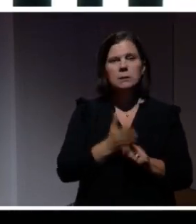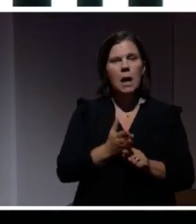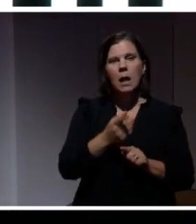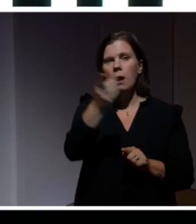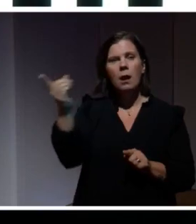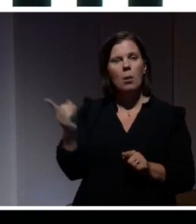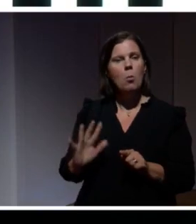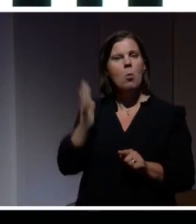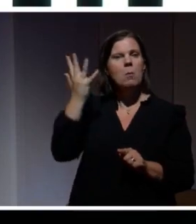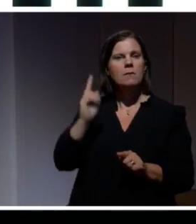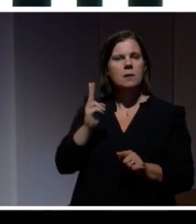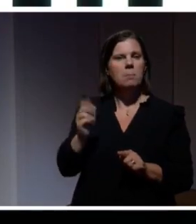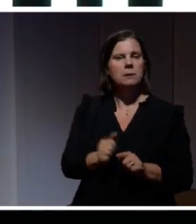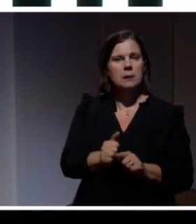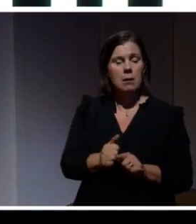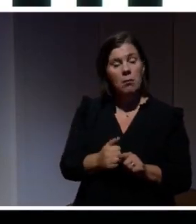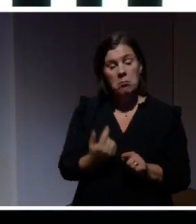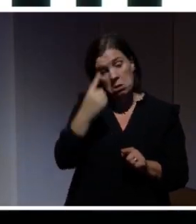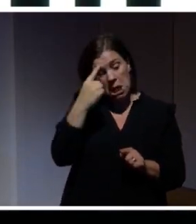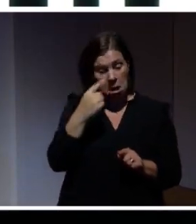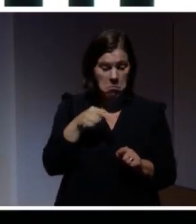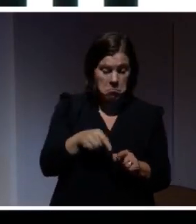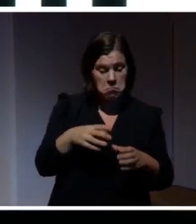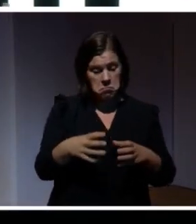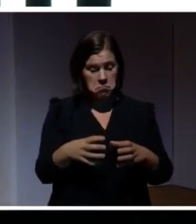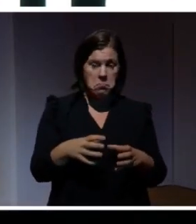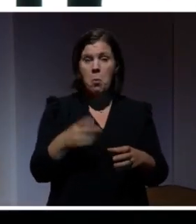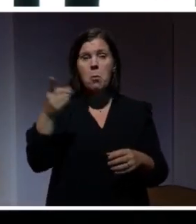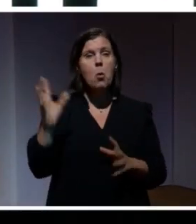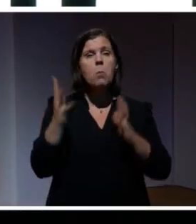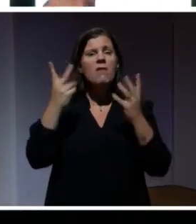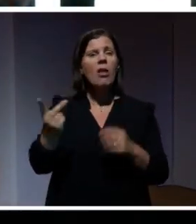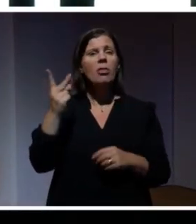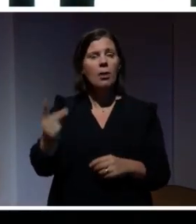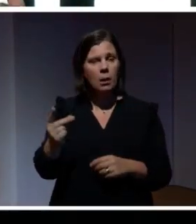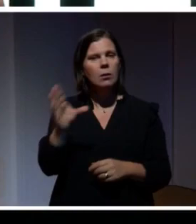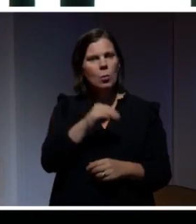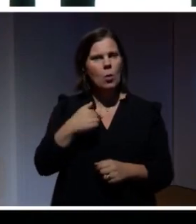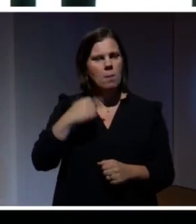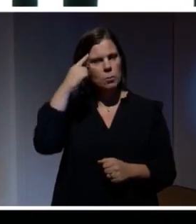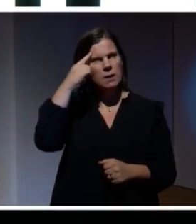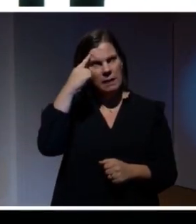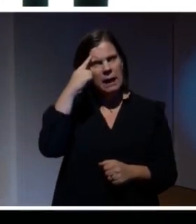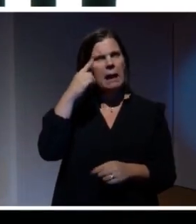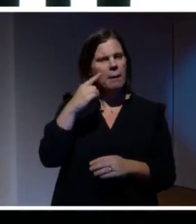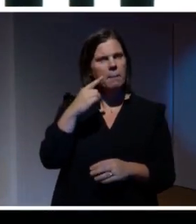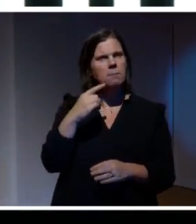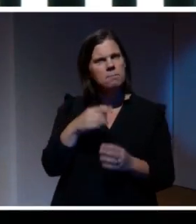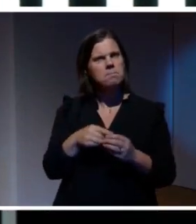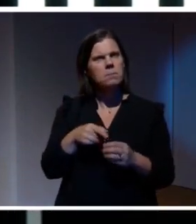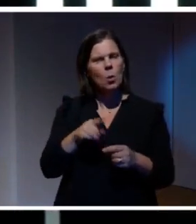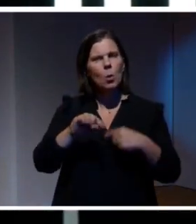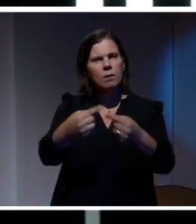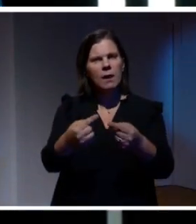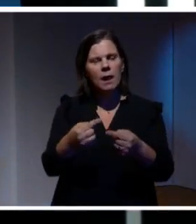faktiskt kommer att uppleva. Och man kan mycket väl tänka sig att de kommer att uppleva någonting helt annat. Ja, då kanske jag också behöver ta höjd för det i den utvecklingen.